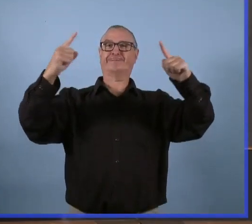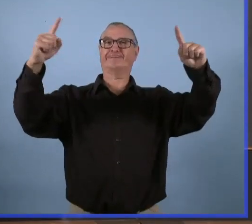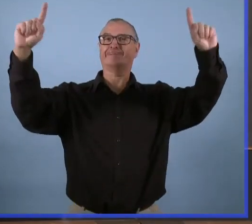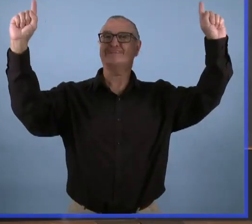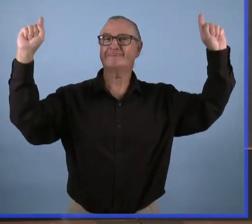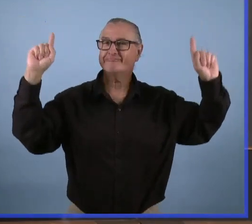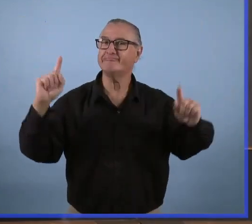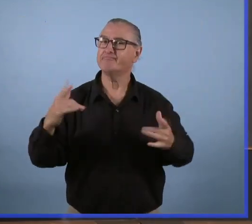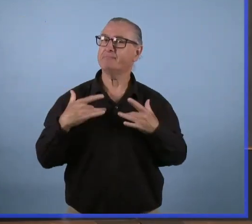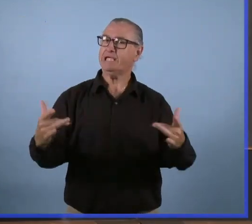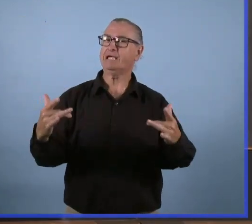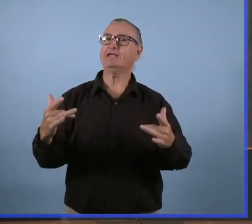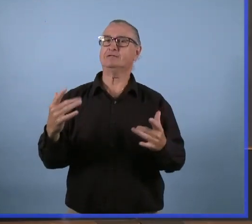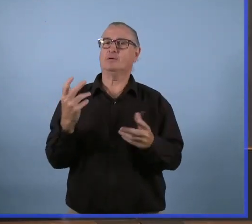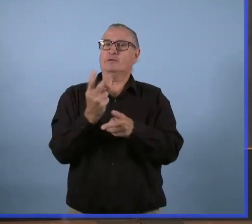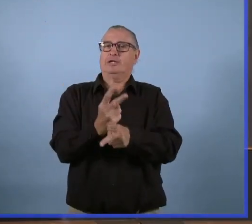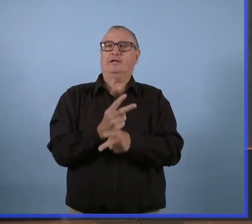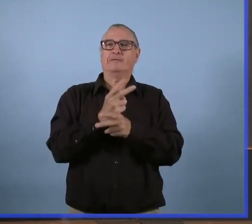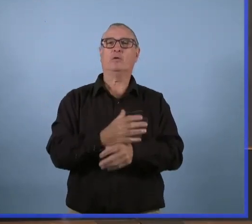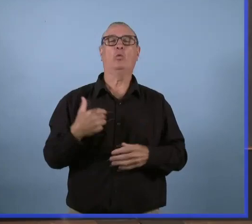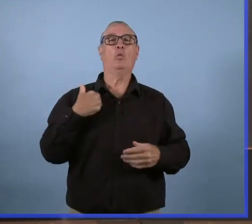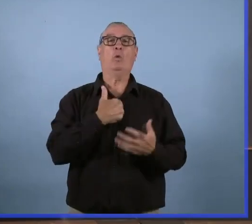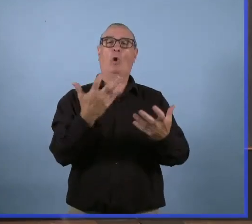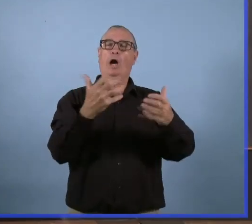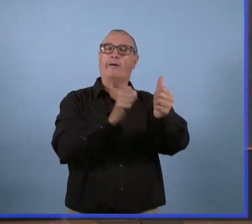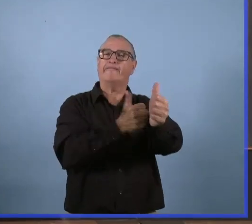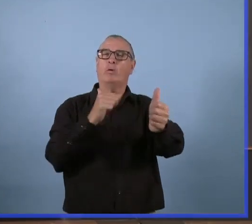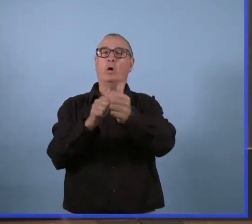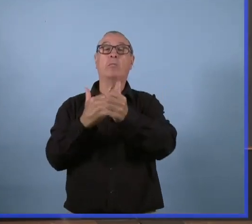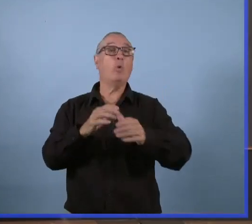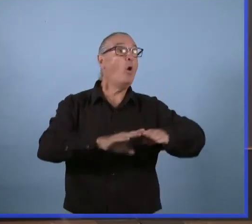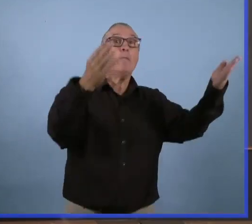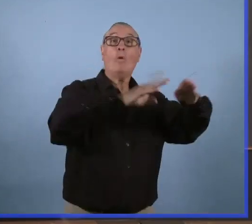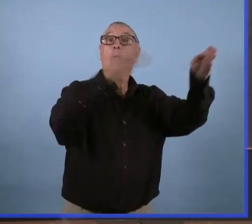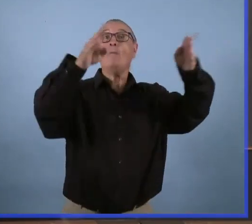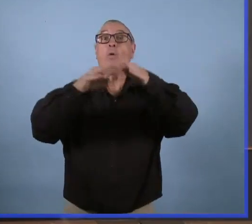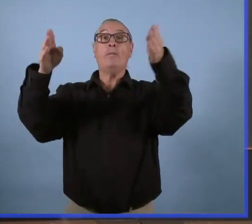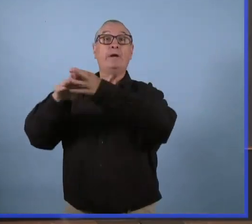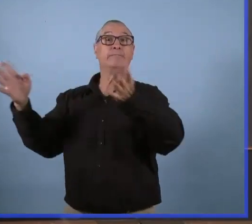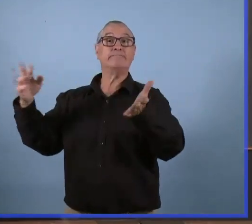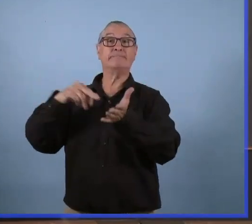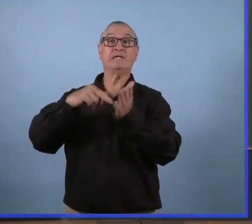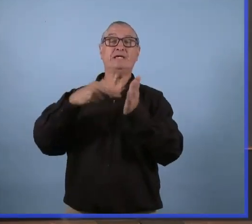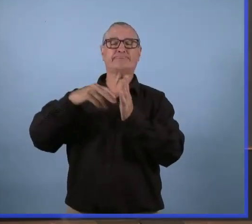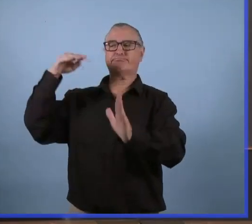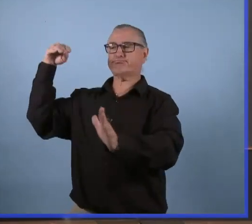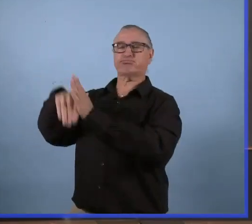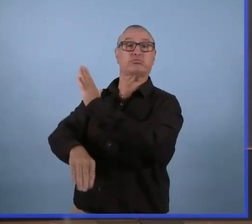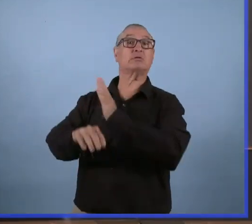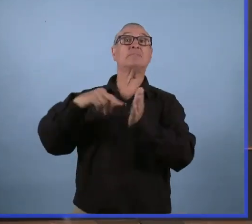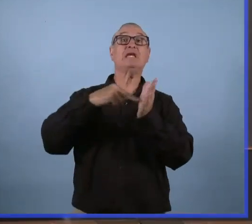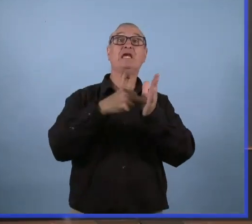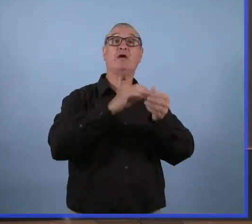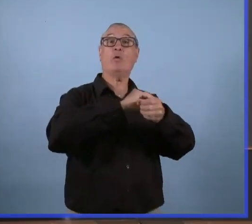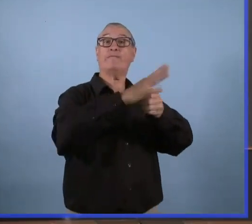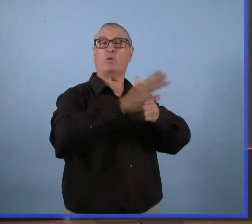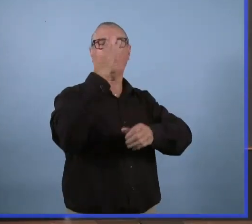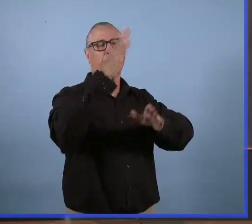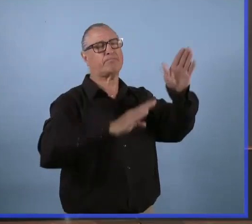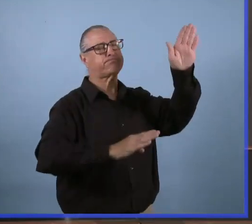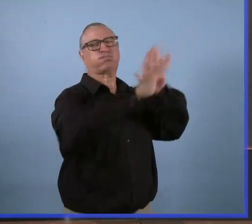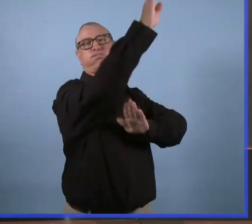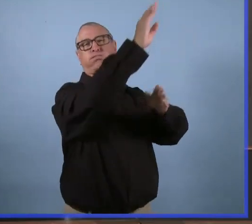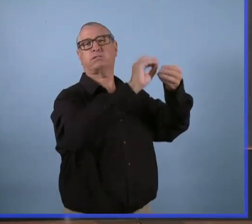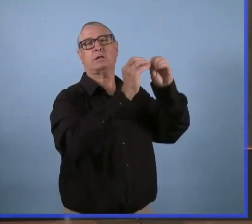on ralentit nos progrès ou si on ne respecte pas les ordres de santé publique en ces temps très difficiles, ça risque de mettre en danger